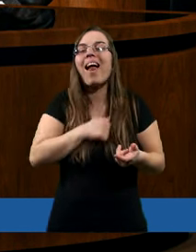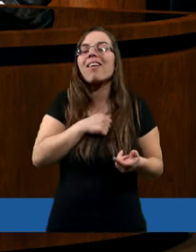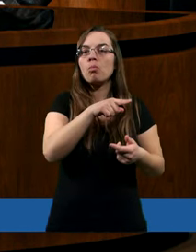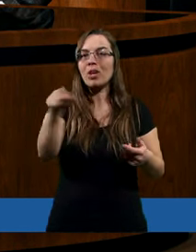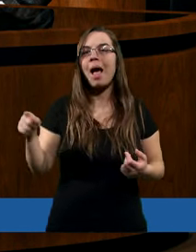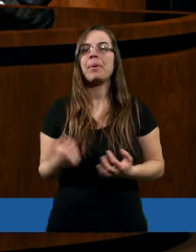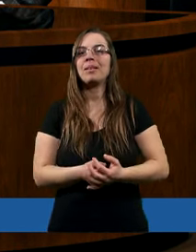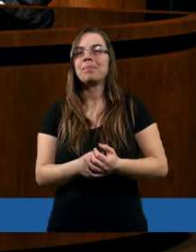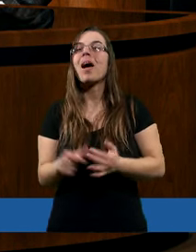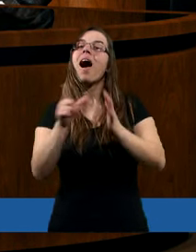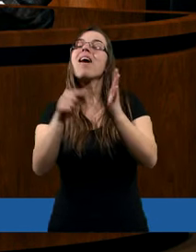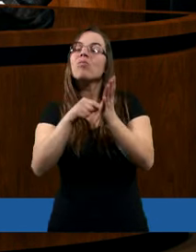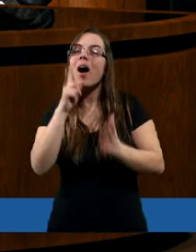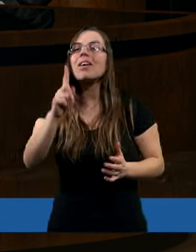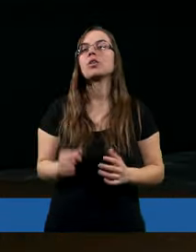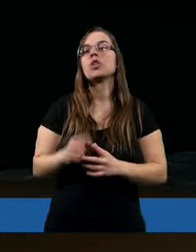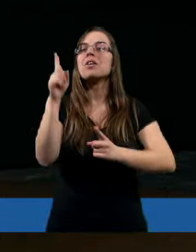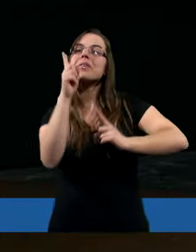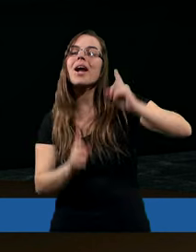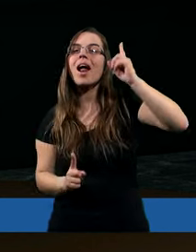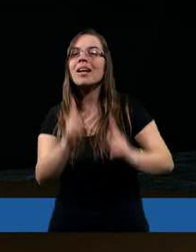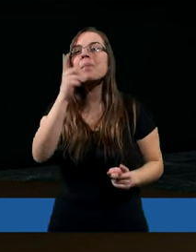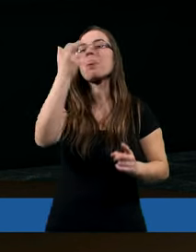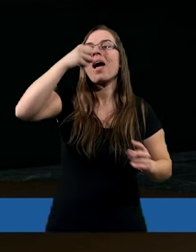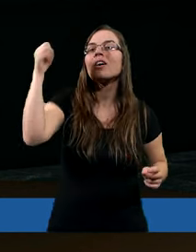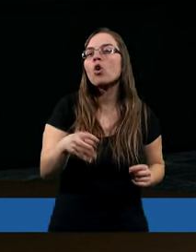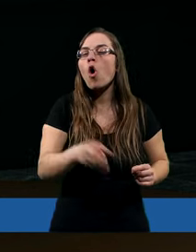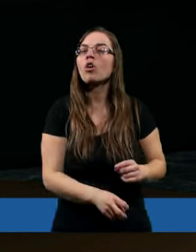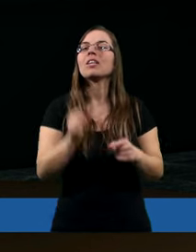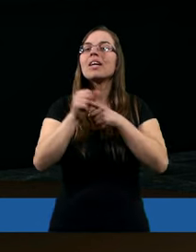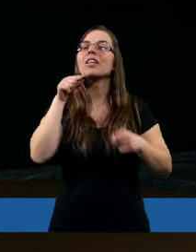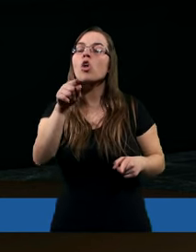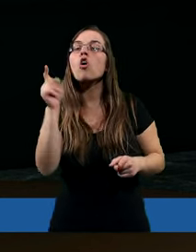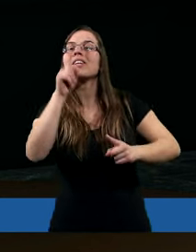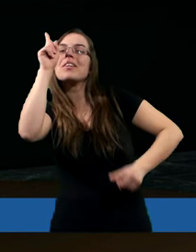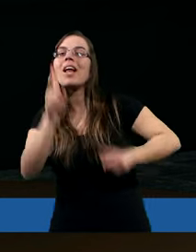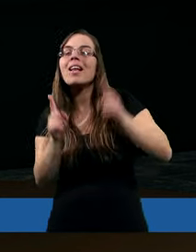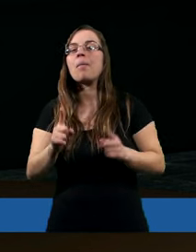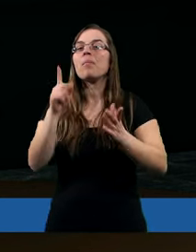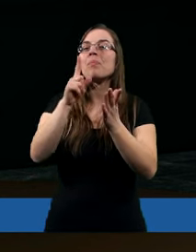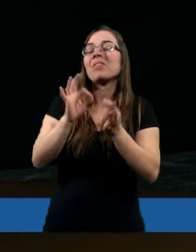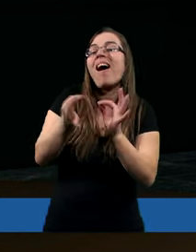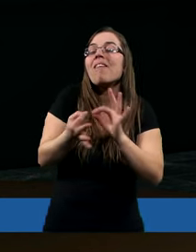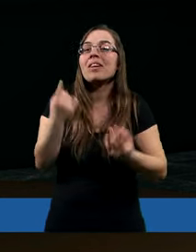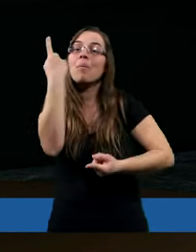czasem najgorsze jest to, myślę, że czasem nawet kiedy myślimy, że